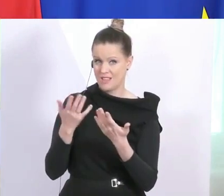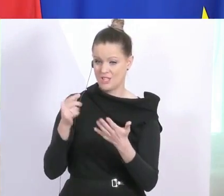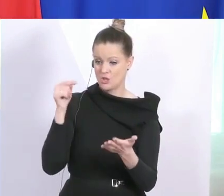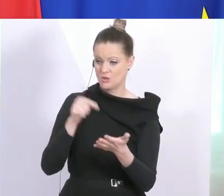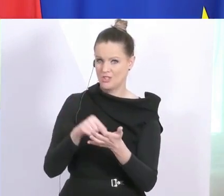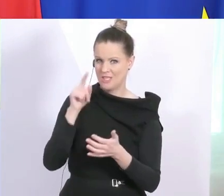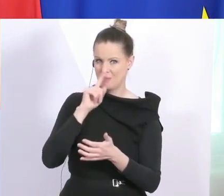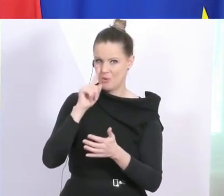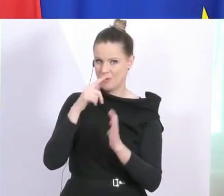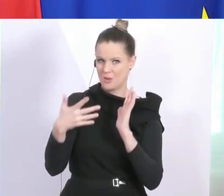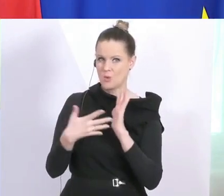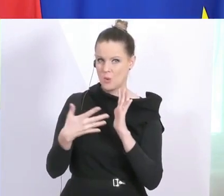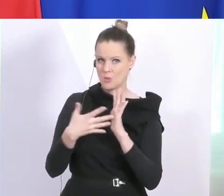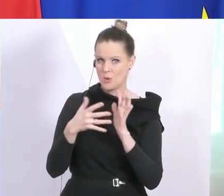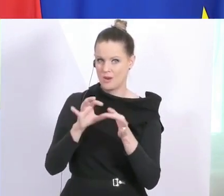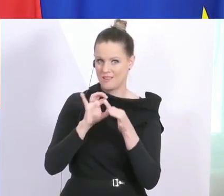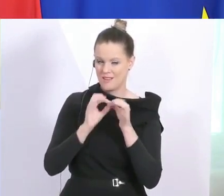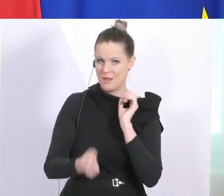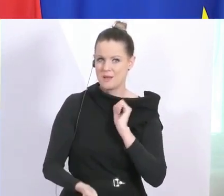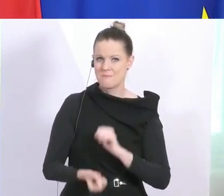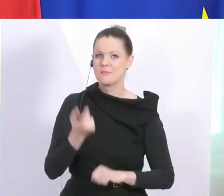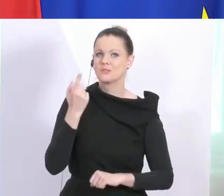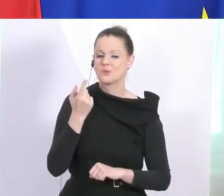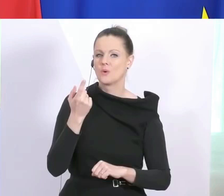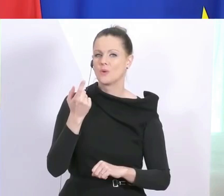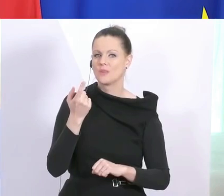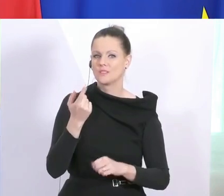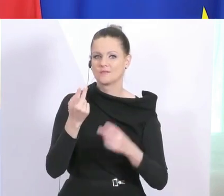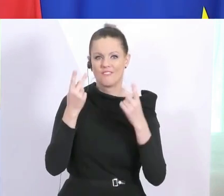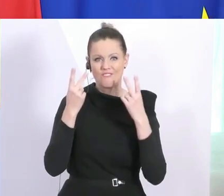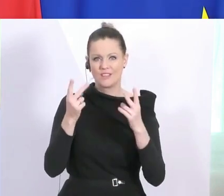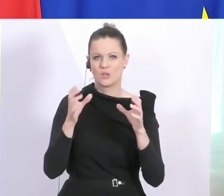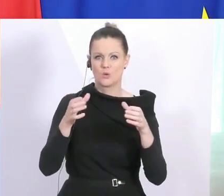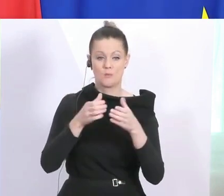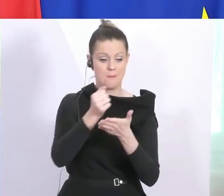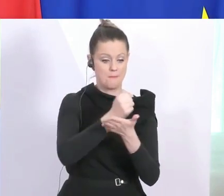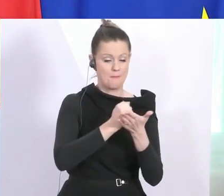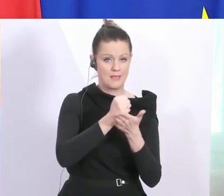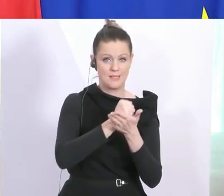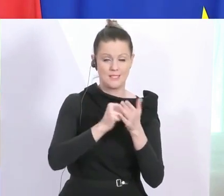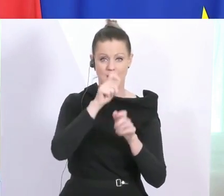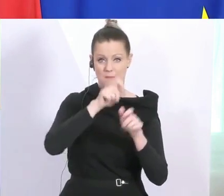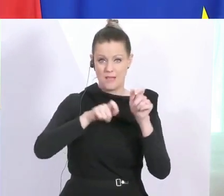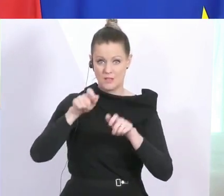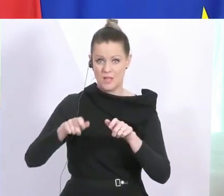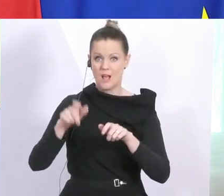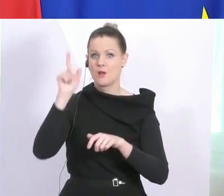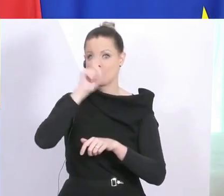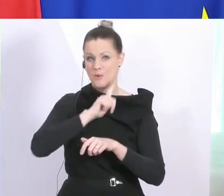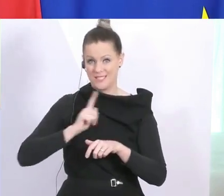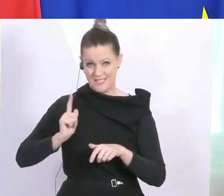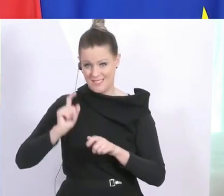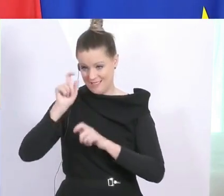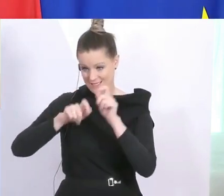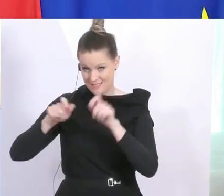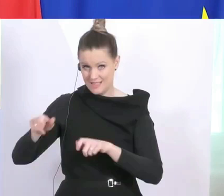Stichprobenkontrollen bei besonders wesentlichen Gruppen, dem medizinischen Personal, den Polizistinnen und